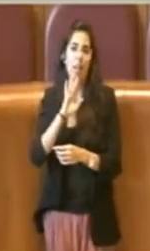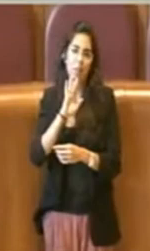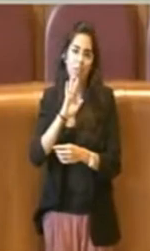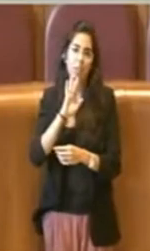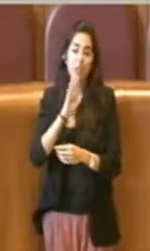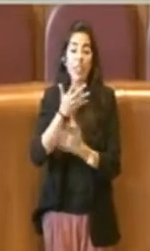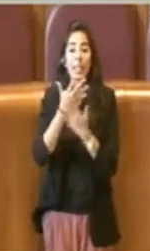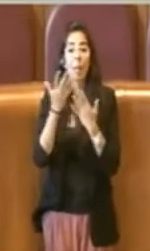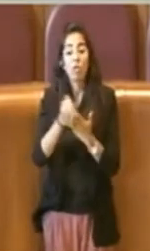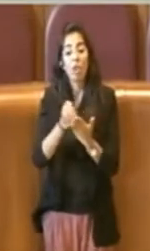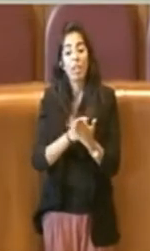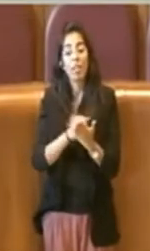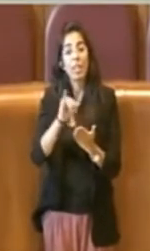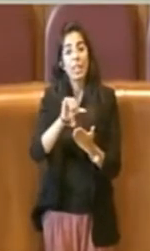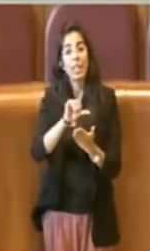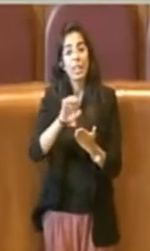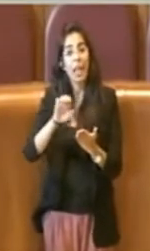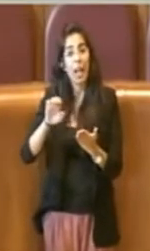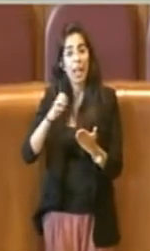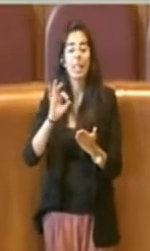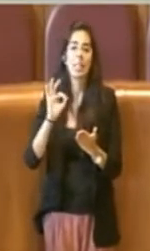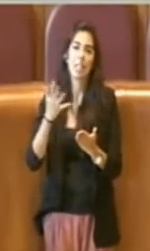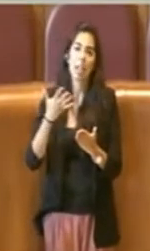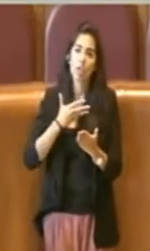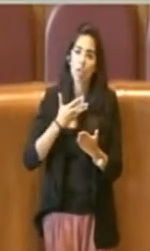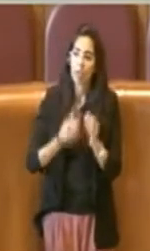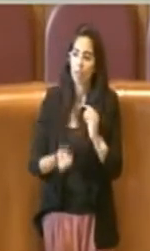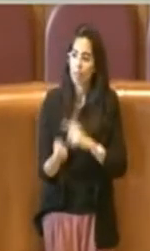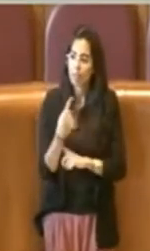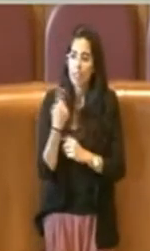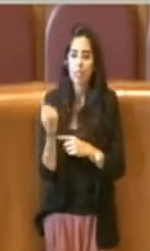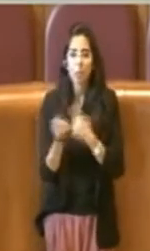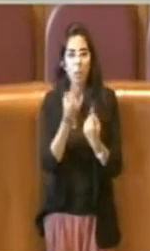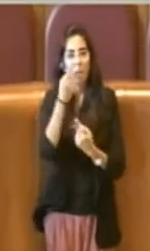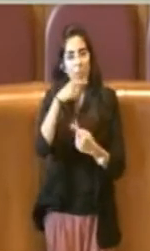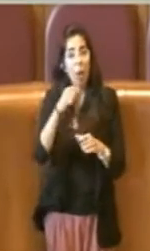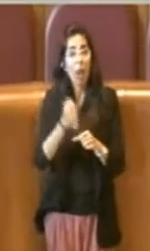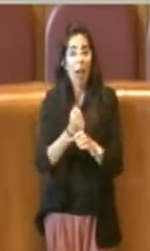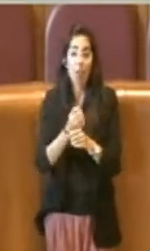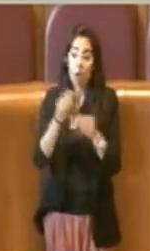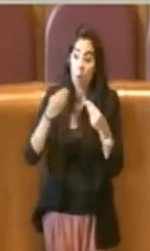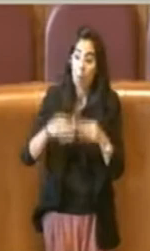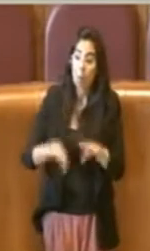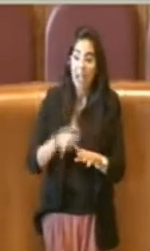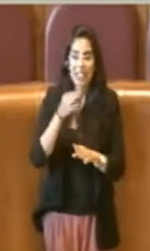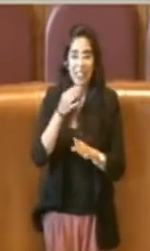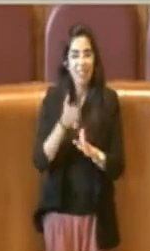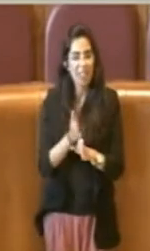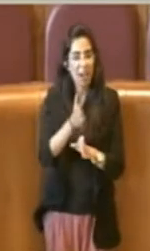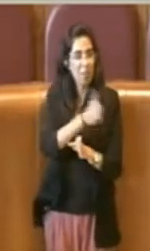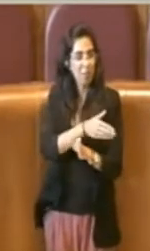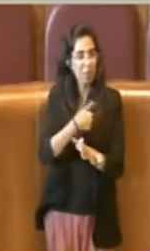situazioni tipo perdita di lavoro che modificavano la precedente